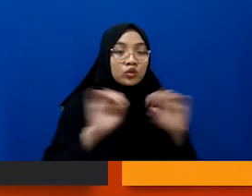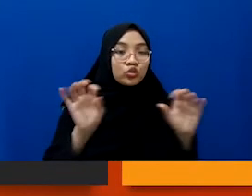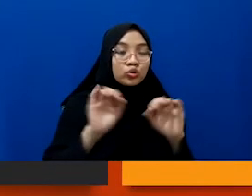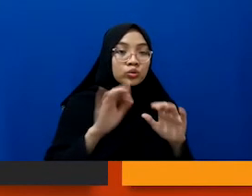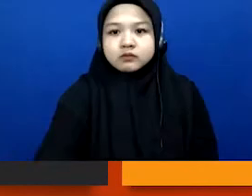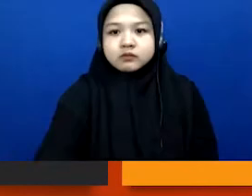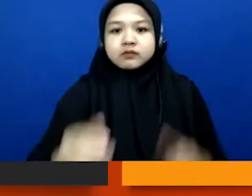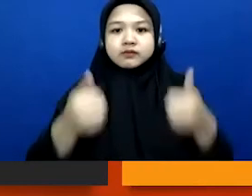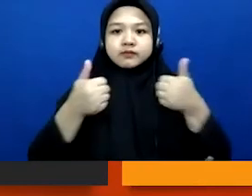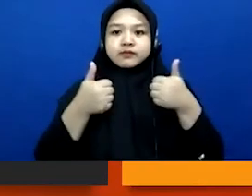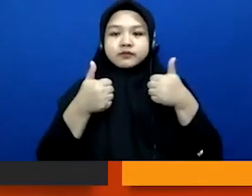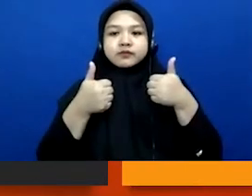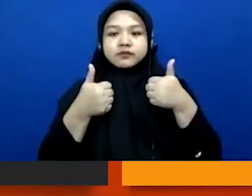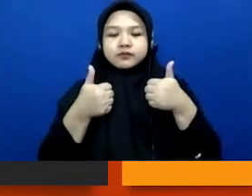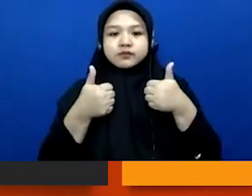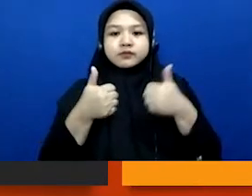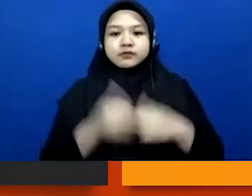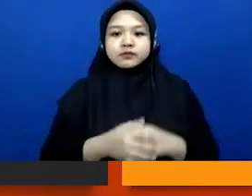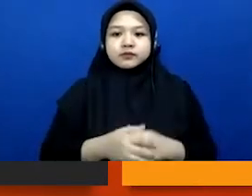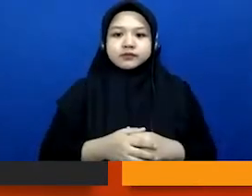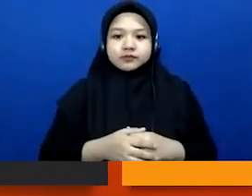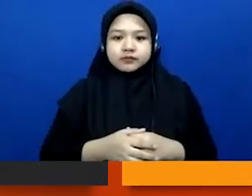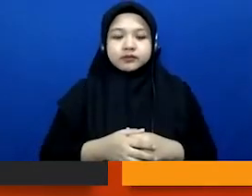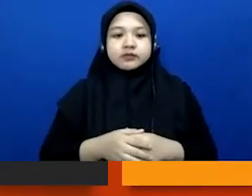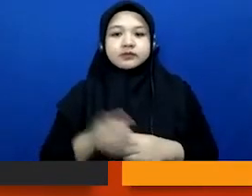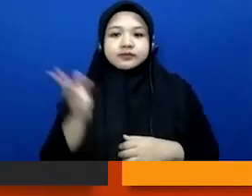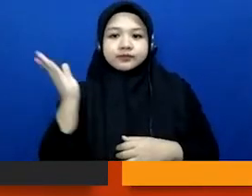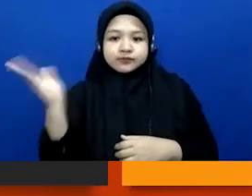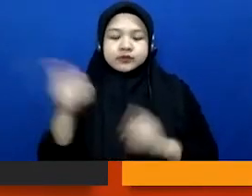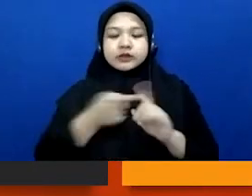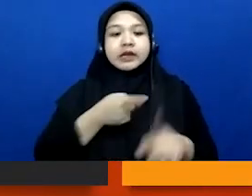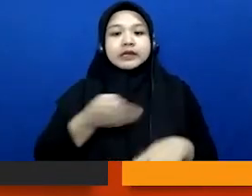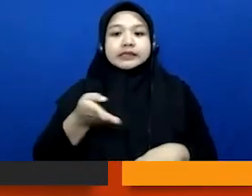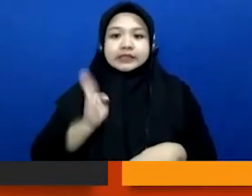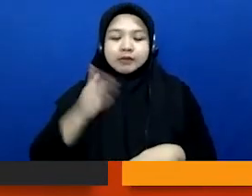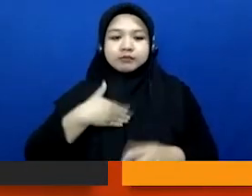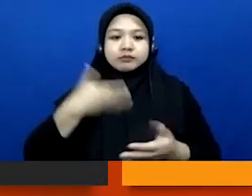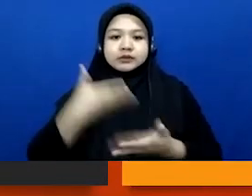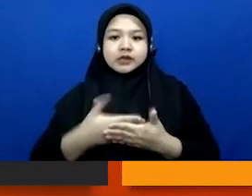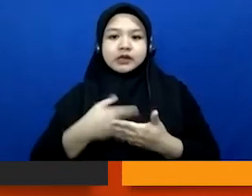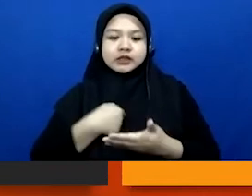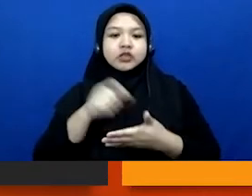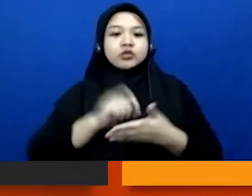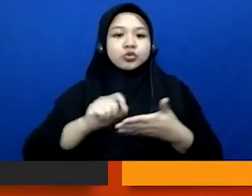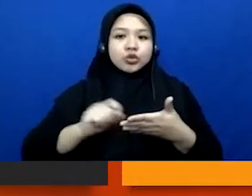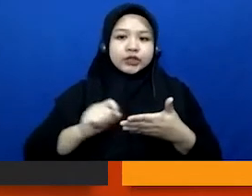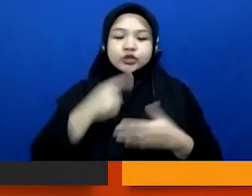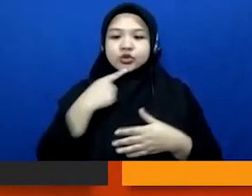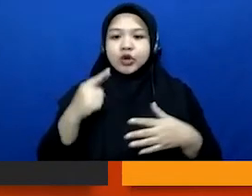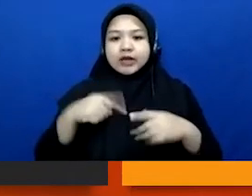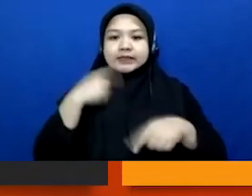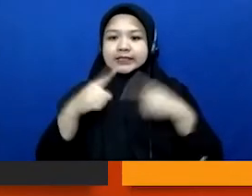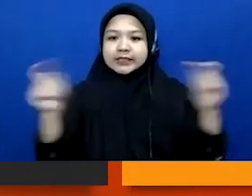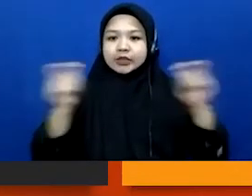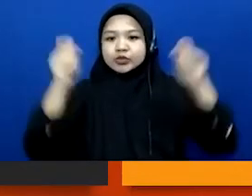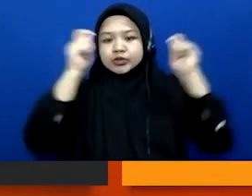saya. Ini di, waktu itu diminta teman-teman sigap untuk menulis soal sekses story kawan